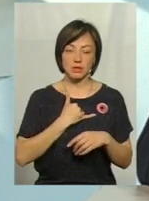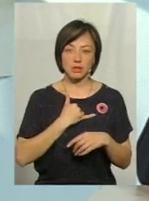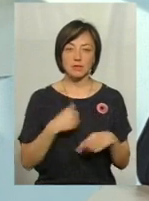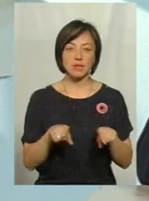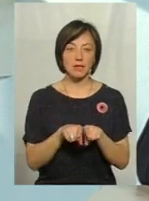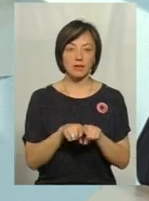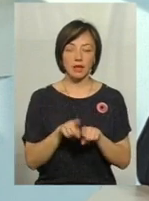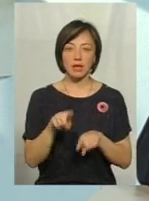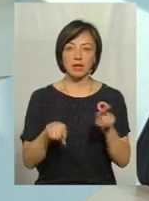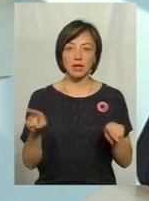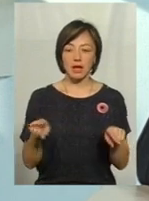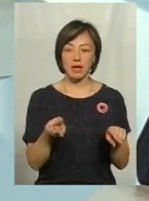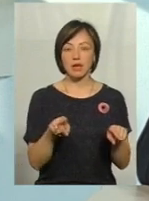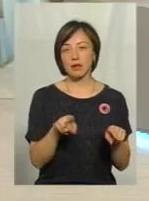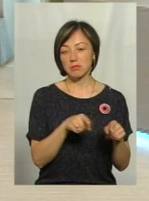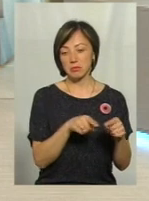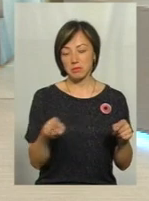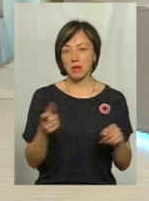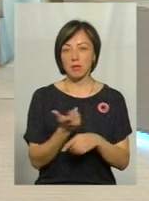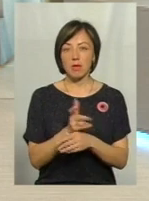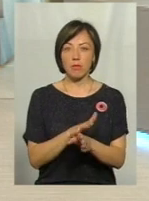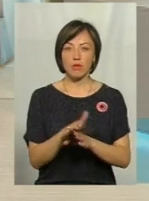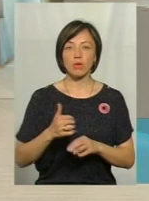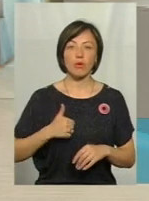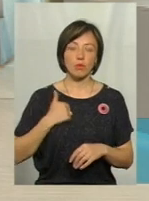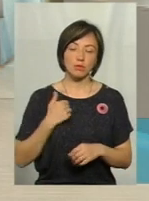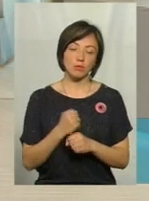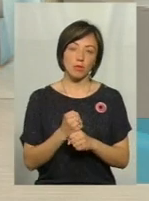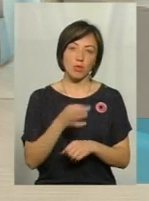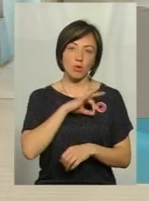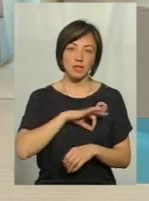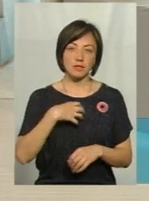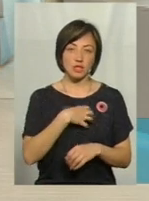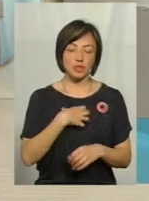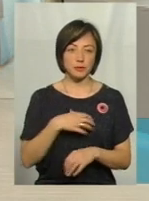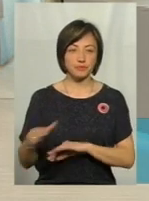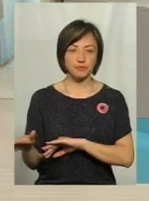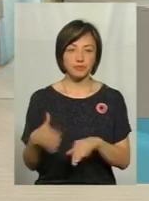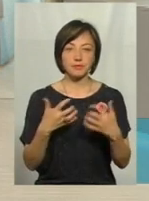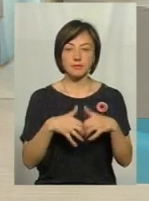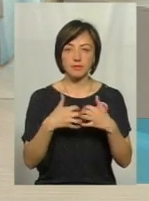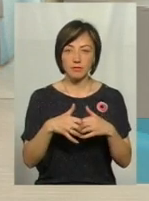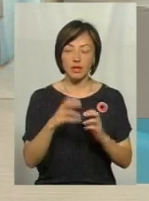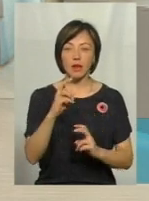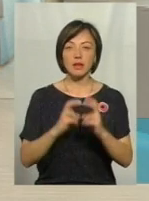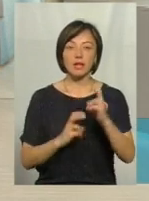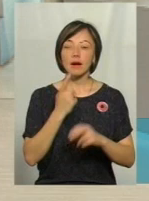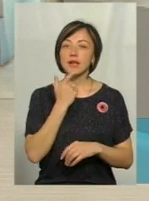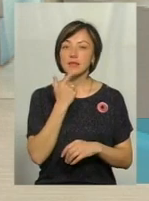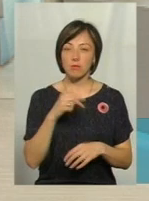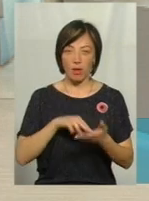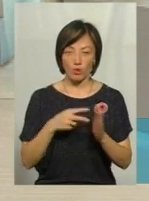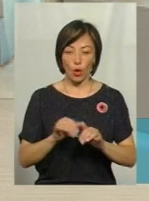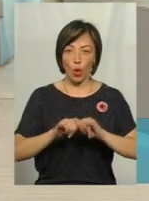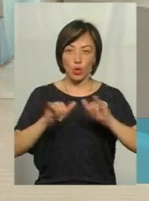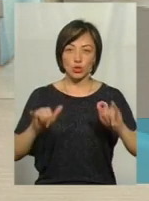рівно в деякій мірі переповнює гордість, що ми робимо щось корисне, щось важливе. А от на Красилівському агрегатному планують розширювати асортимент продукції